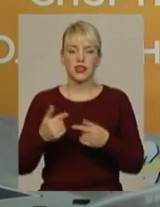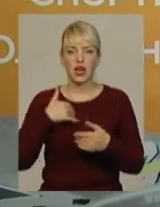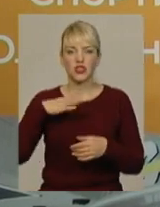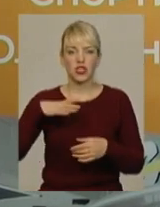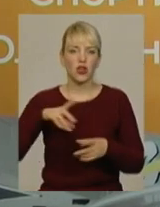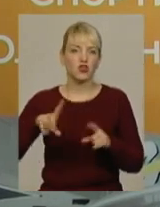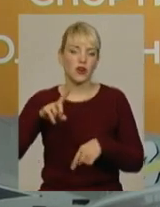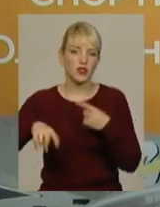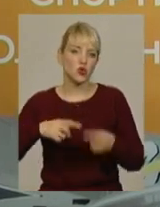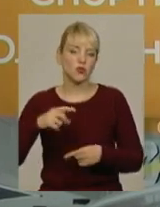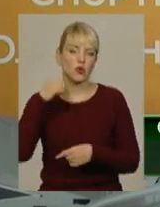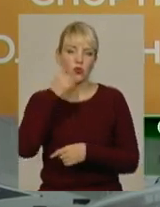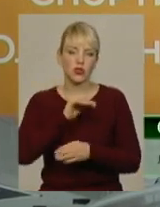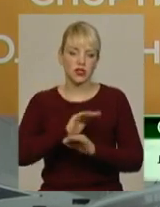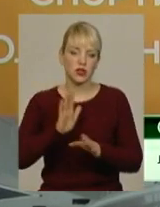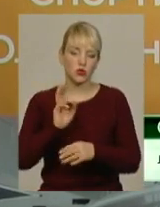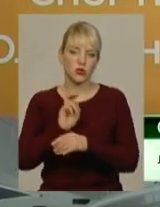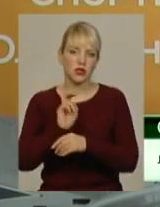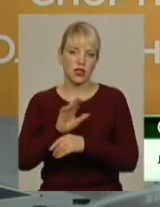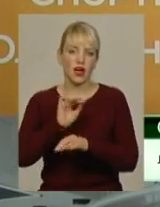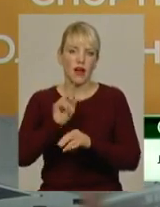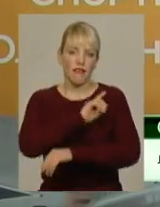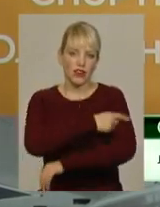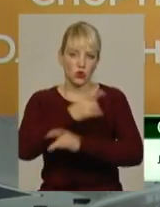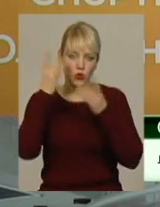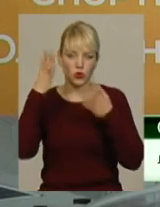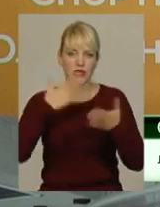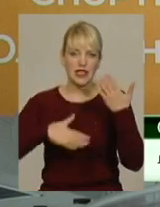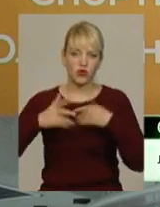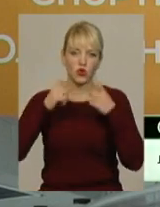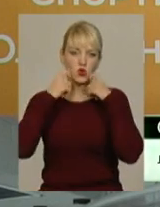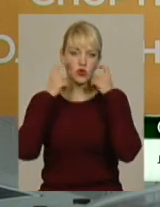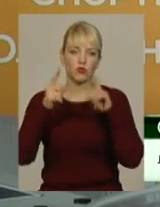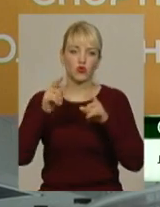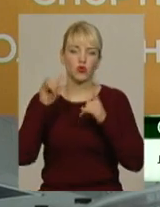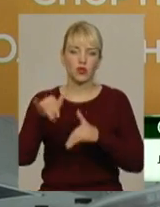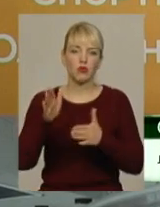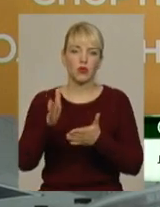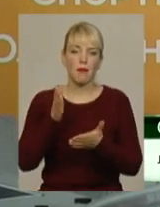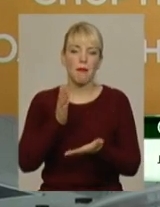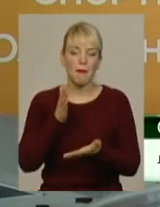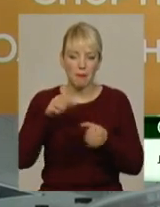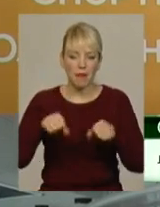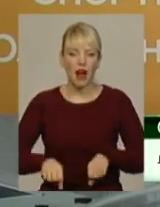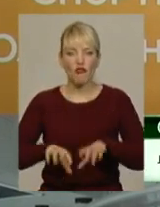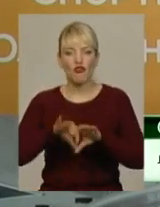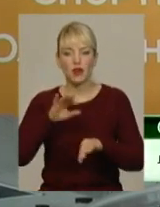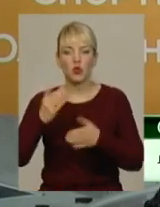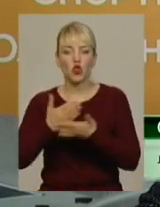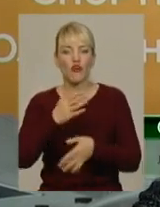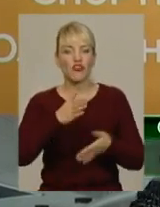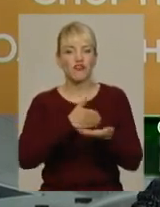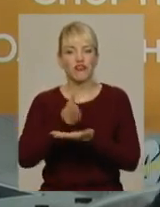році діти будуть йти на уроки фізкультури із задоволенням, з усмішкою, тому що в них буде право вибору нових видів спорту,